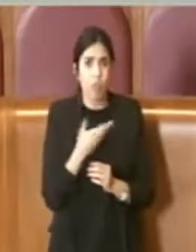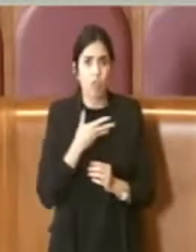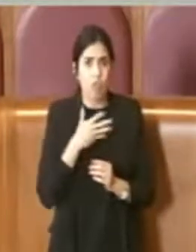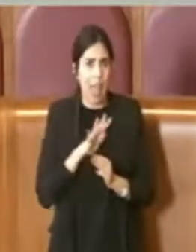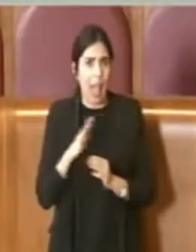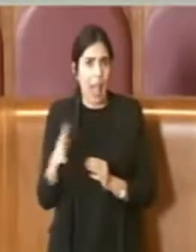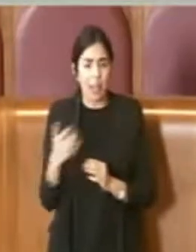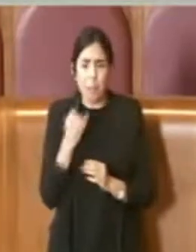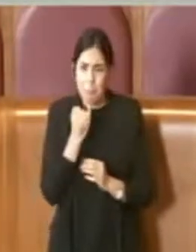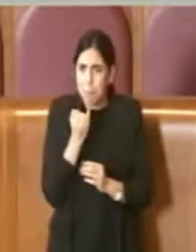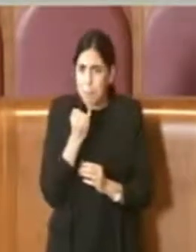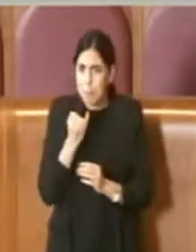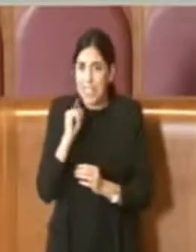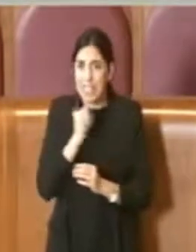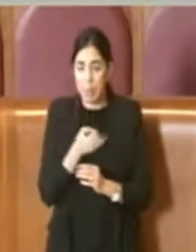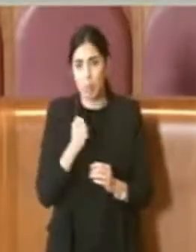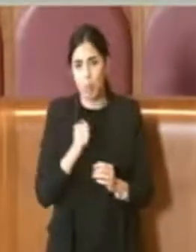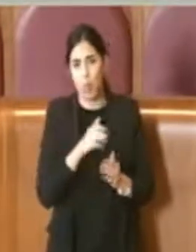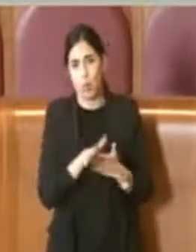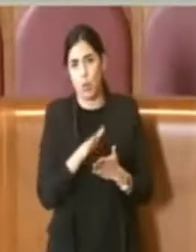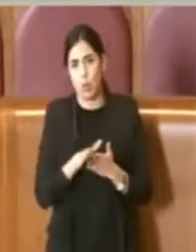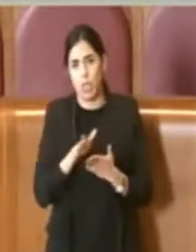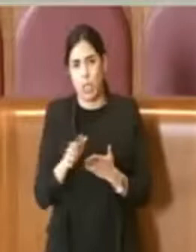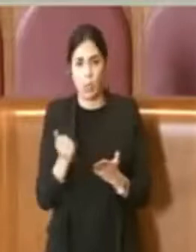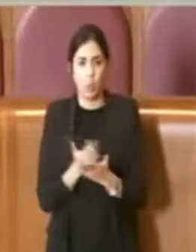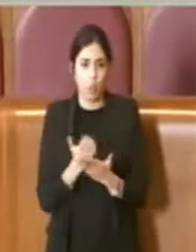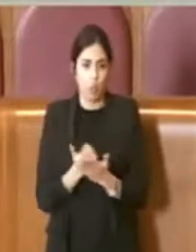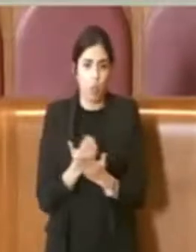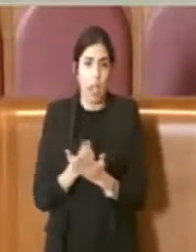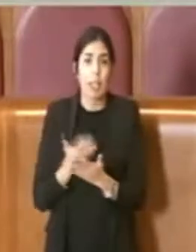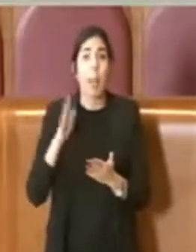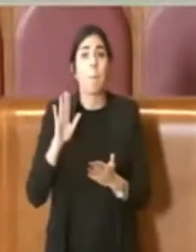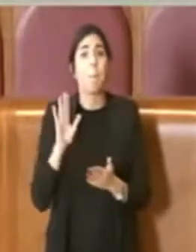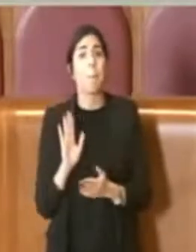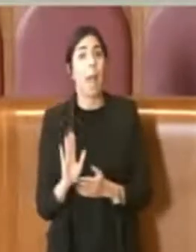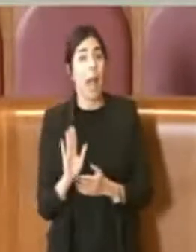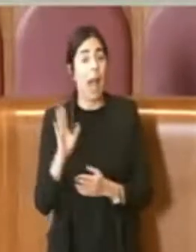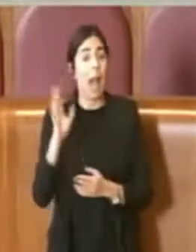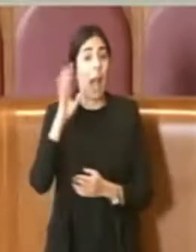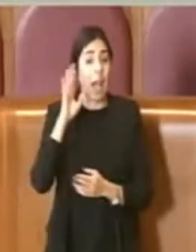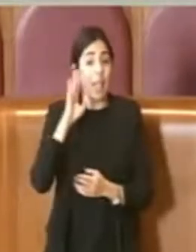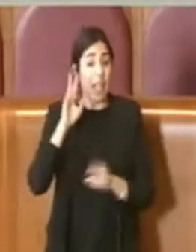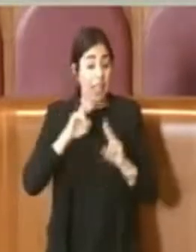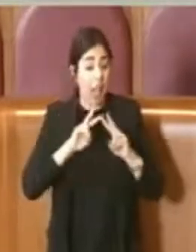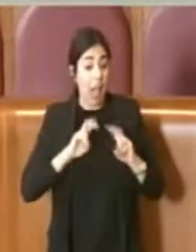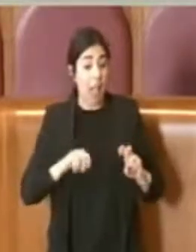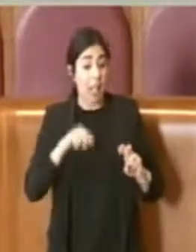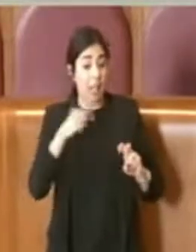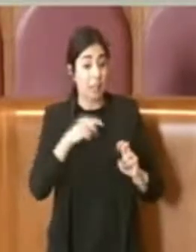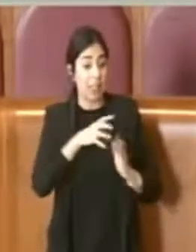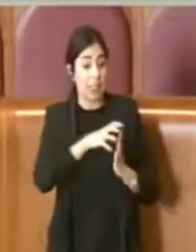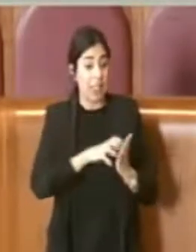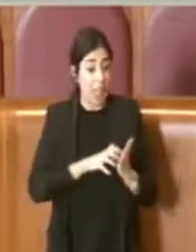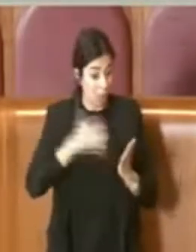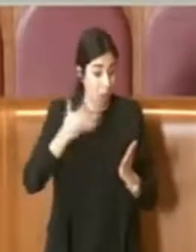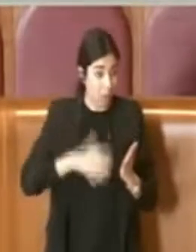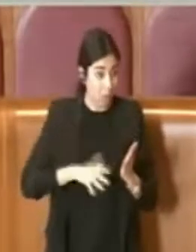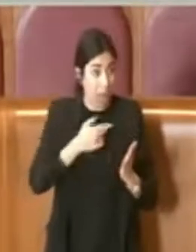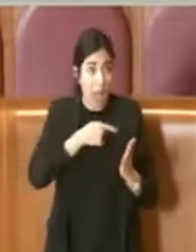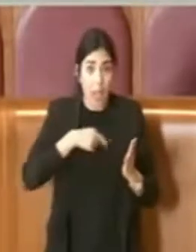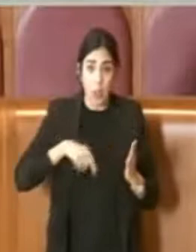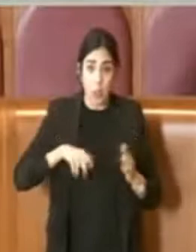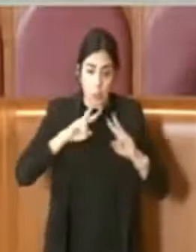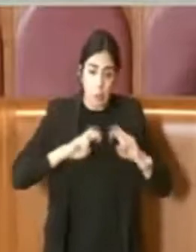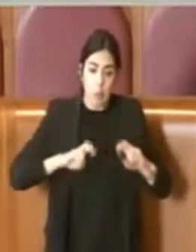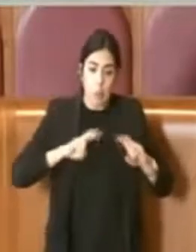ma sono piccole cose che possono succedere. Ma l'attenta analisi che è stata fatta su questo testo ha fatto sì che si potessero